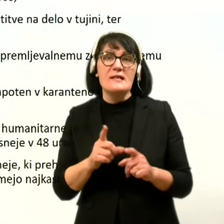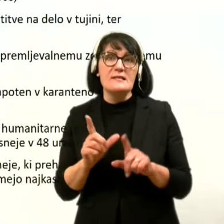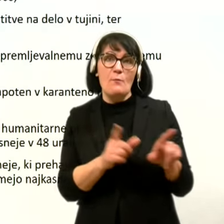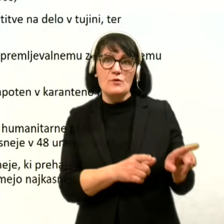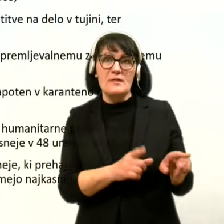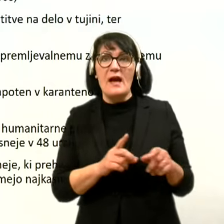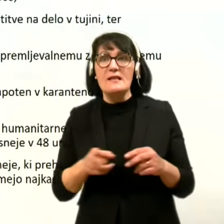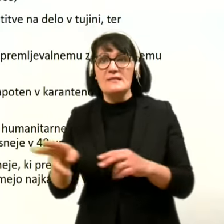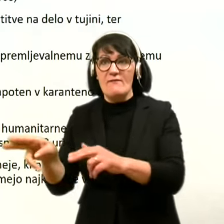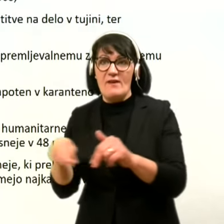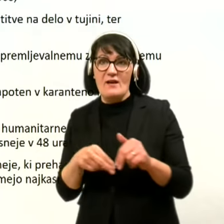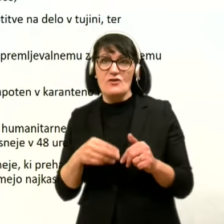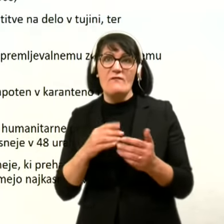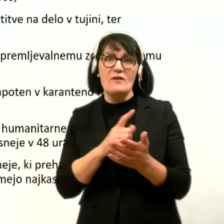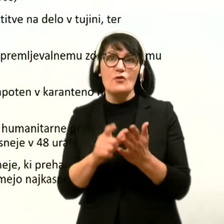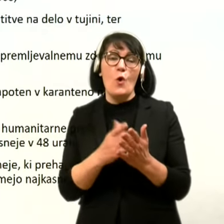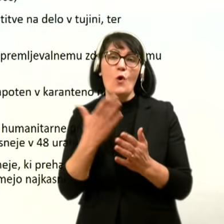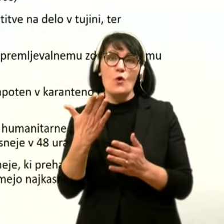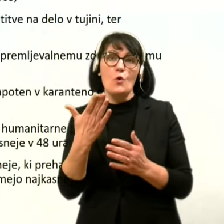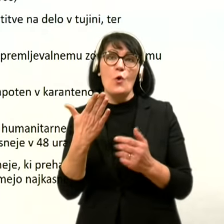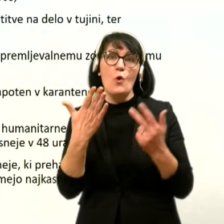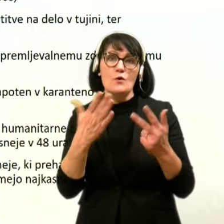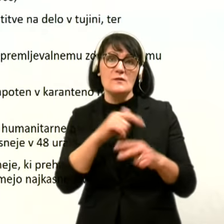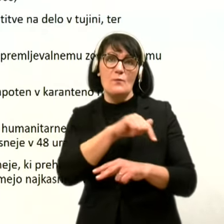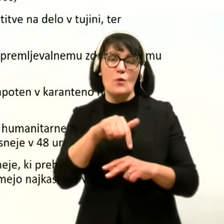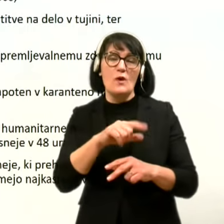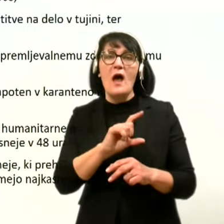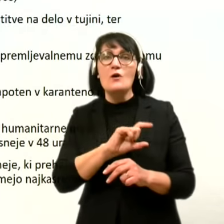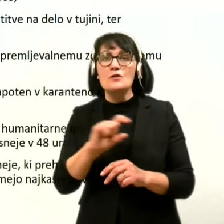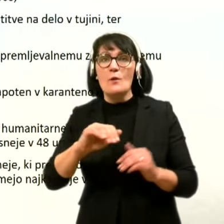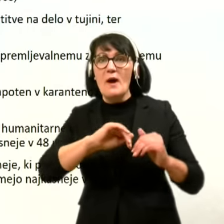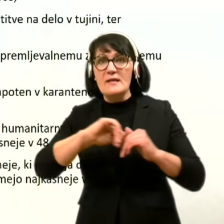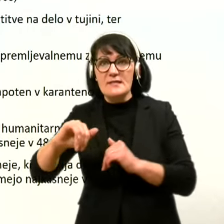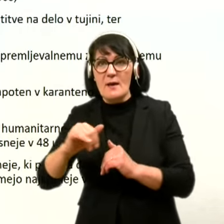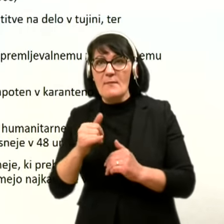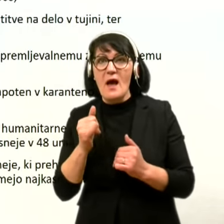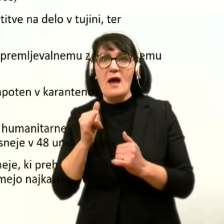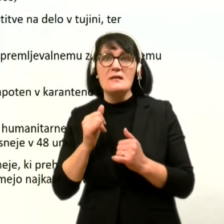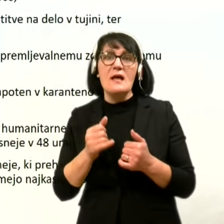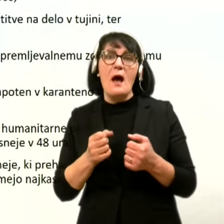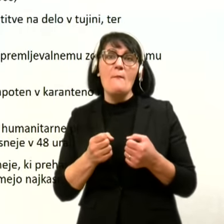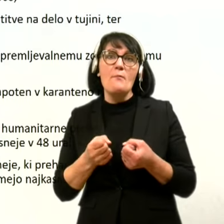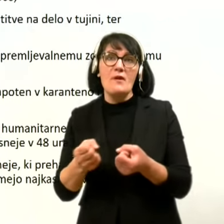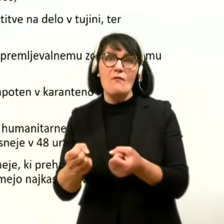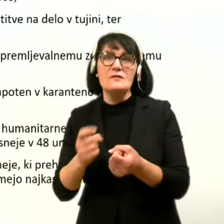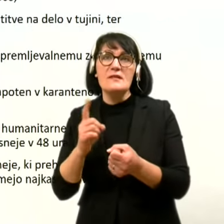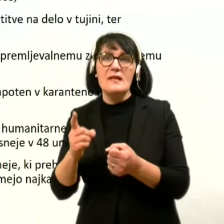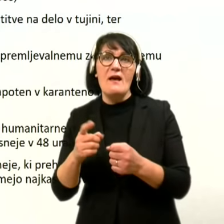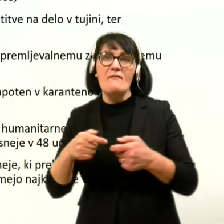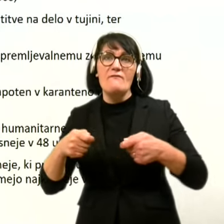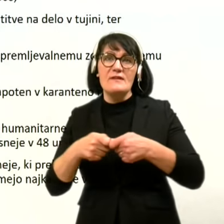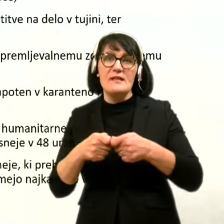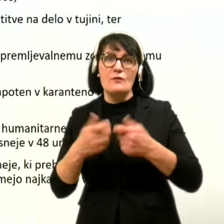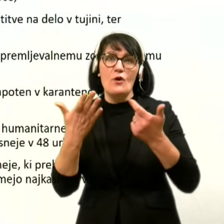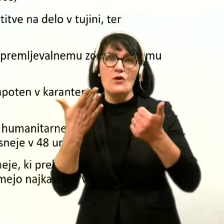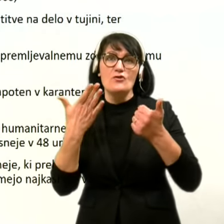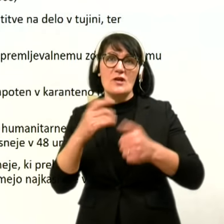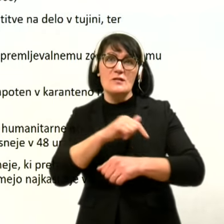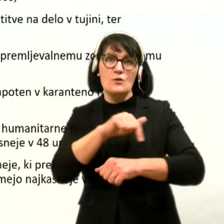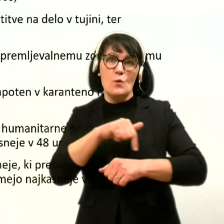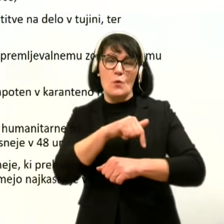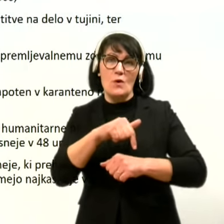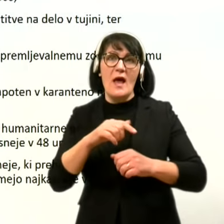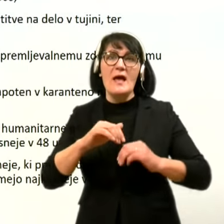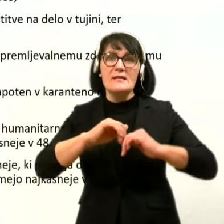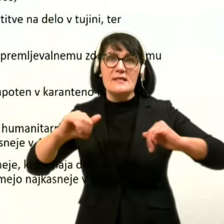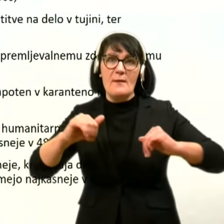vrača v osmih urah, potem ostaja izjema za transit, ki je vezana na šesturno okno, izjema velja z